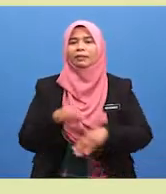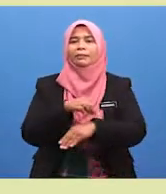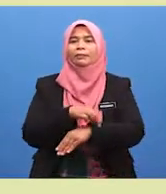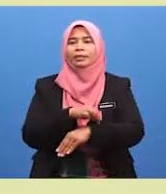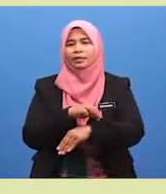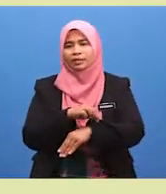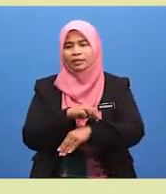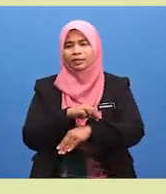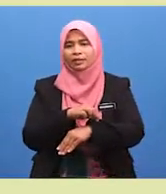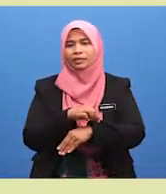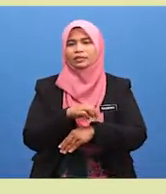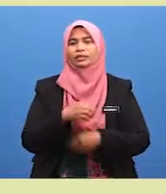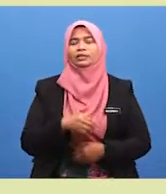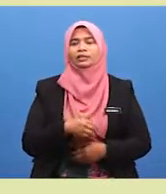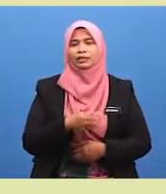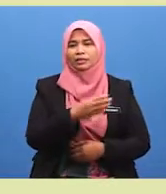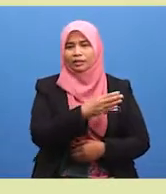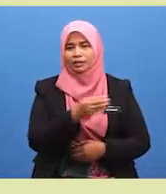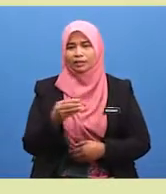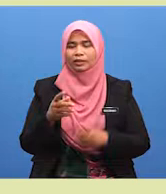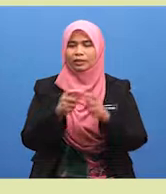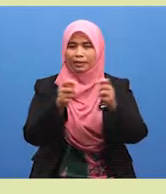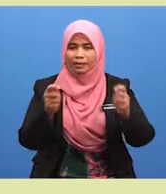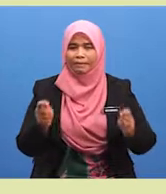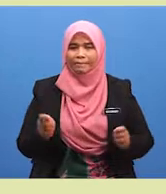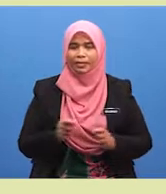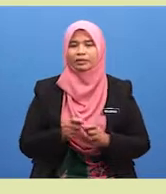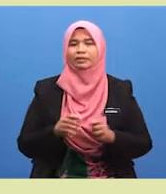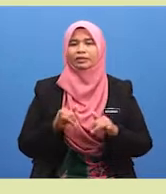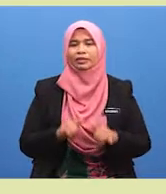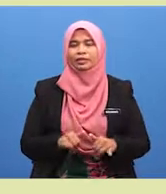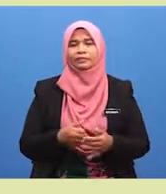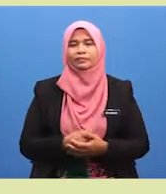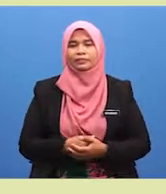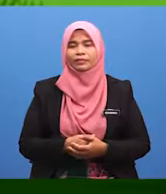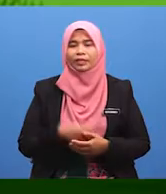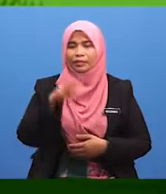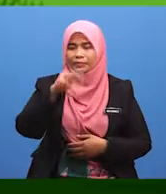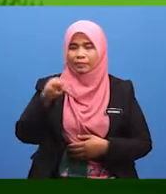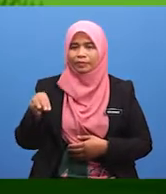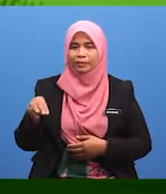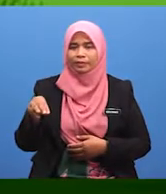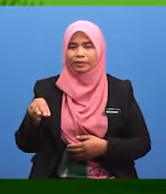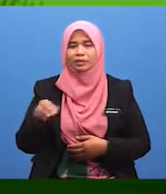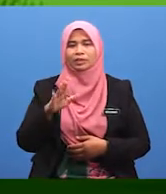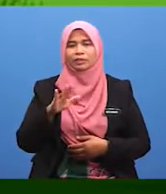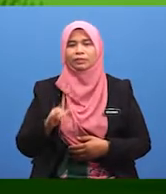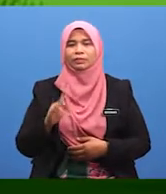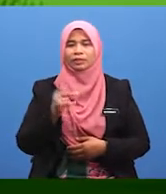manusia dan selesai pada tempat dan pakaian. Murid-murid,